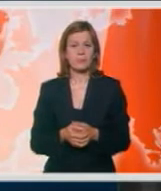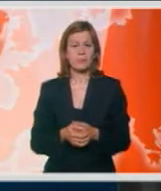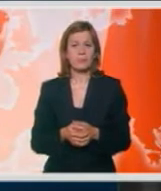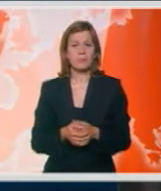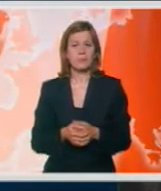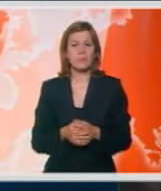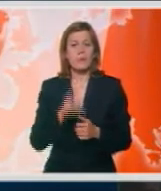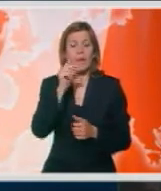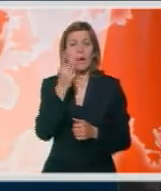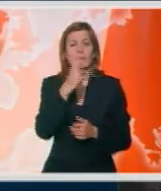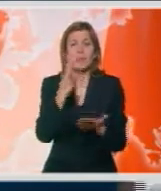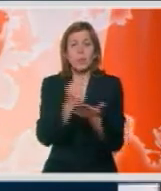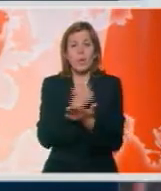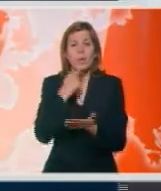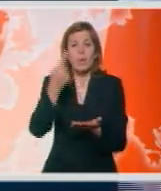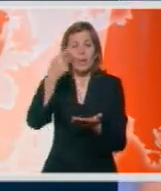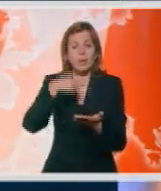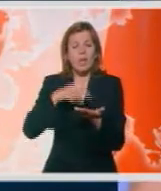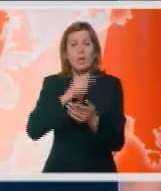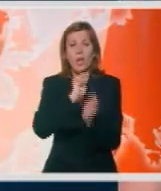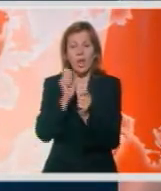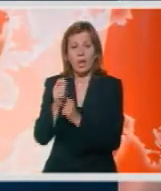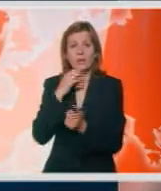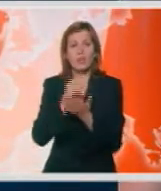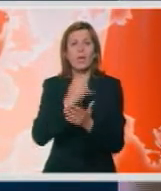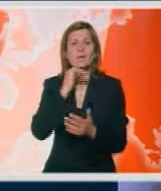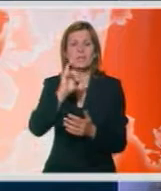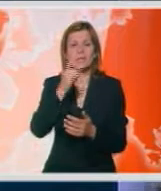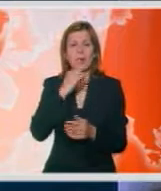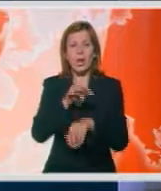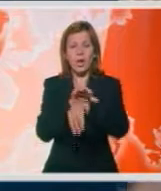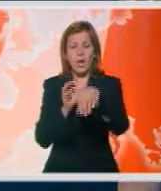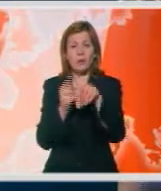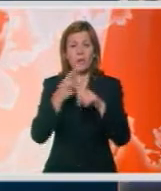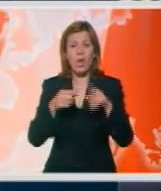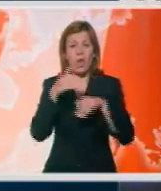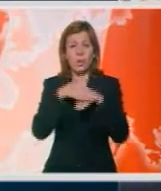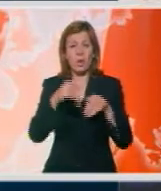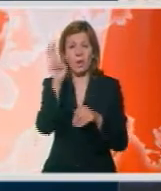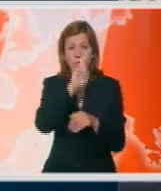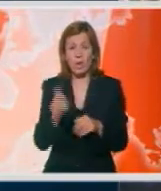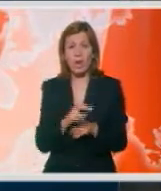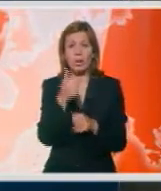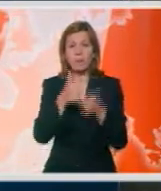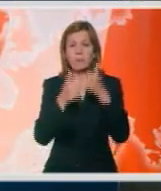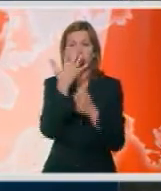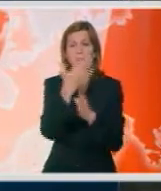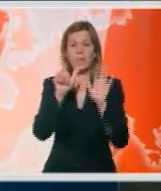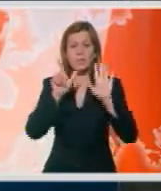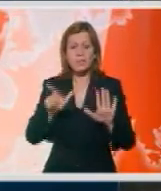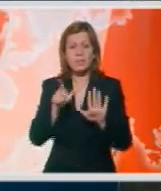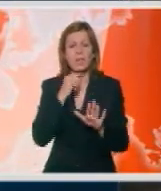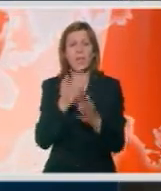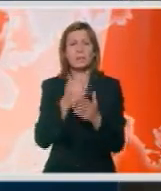Ryan Welch je pobedio gotovo hiljedu kartaroša da bi dobio zlatnu narukvicu i pola miliona dolara na jednom od 57 nadmetanja na ovogodišnjem